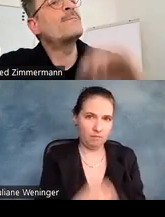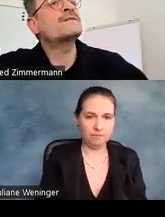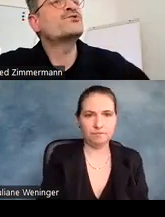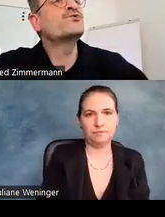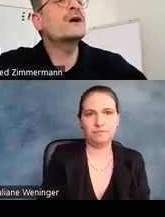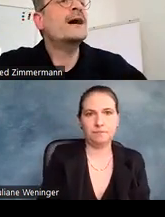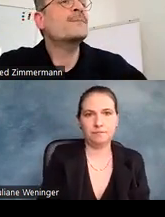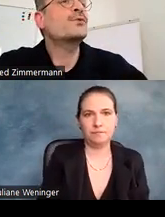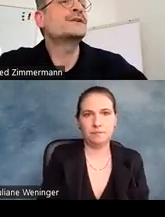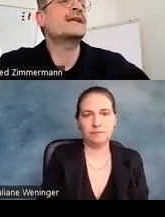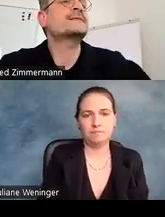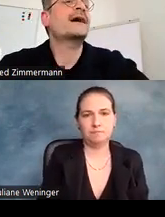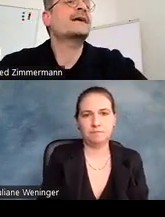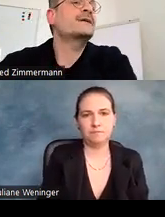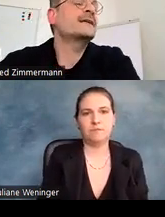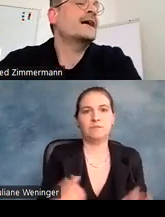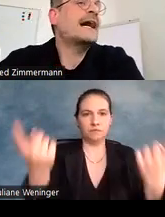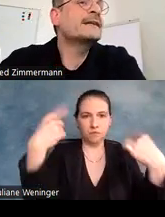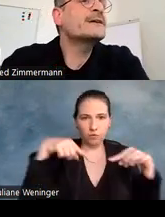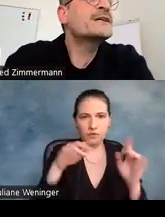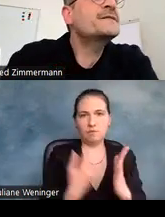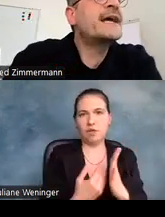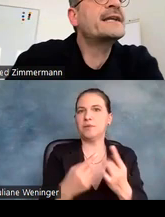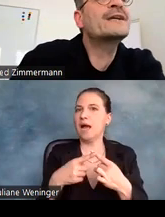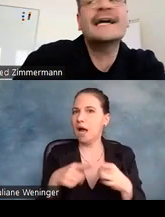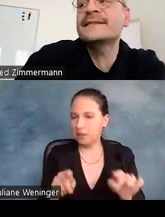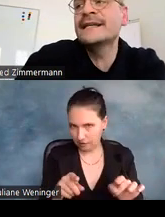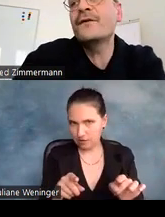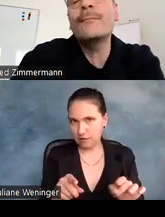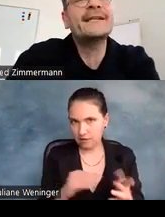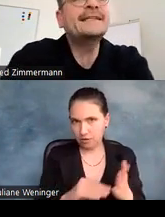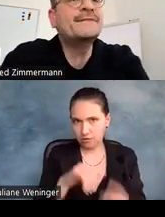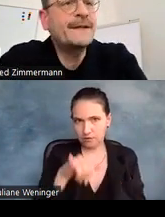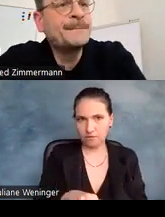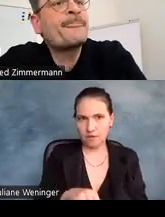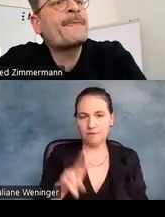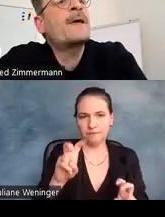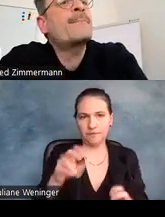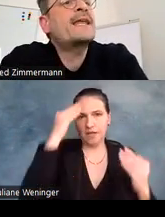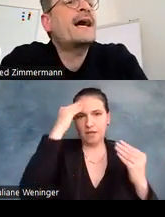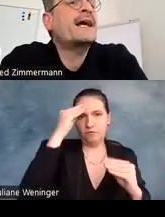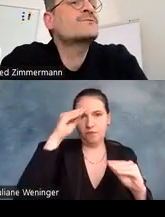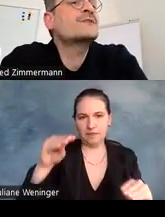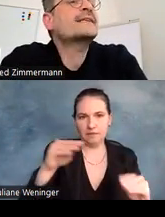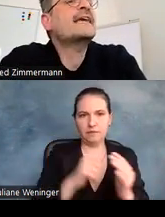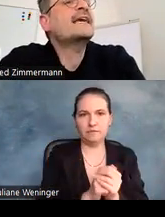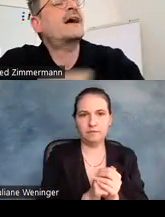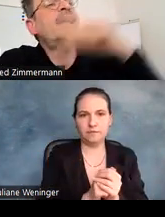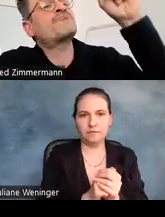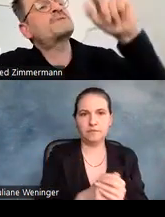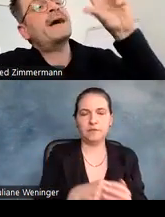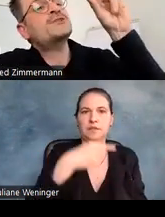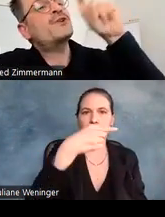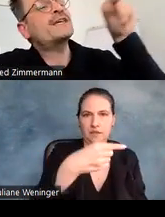Oben eine Futura, unten als Beispiel eine andere Schrift, eine sogenannte informative, bei der also das G